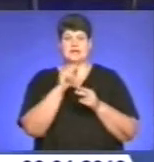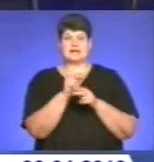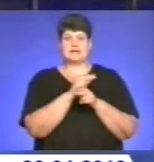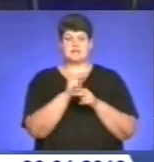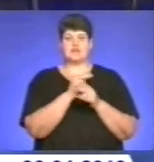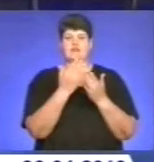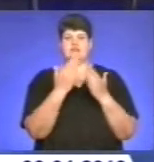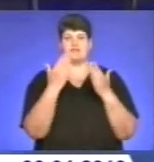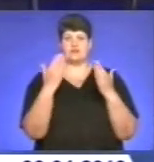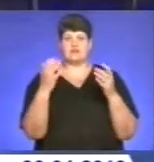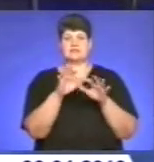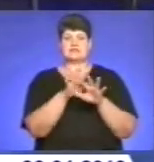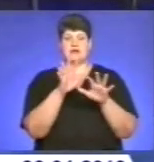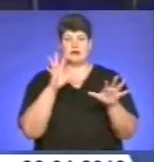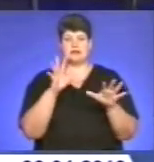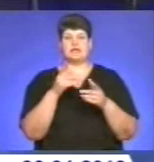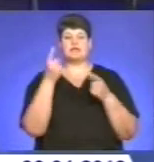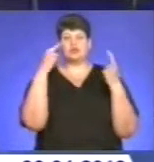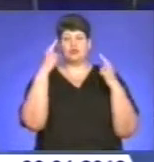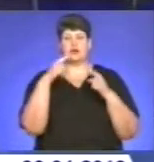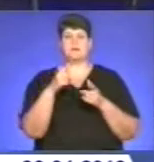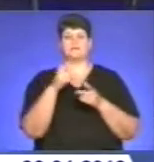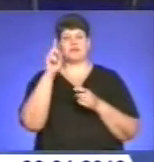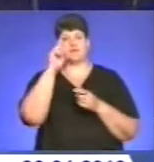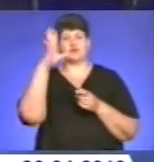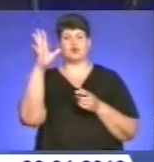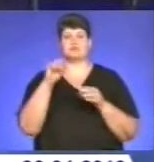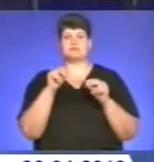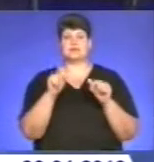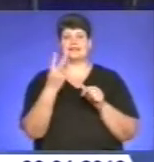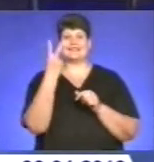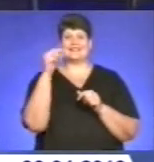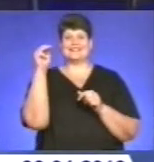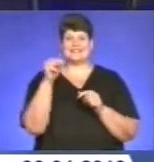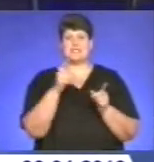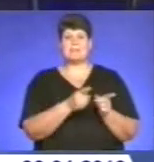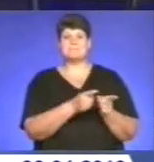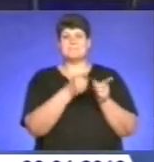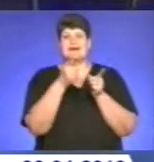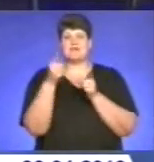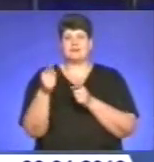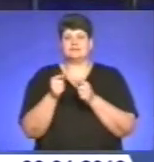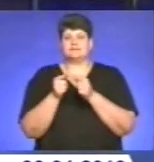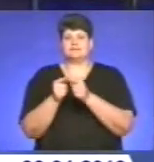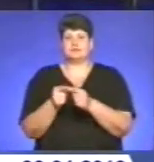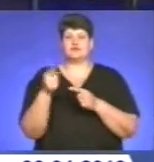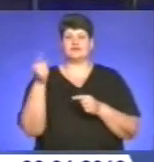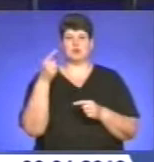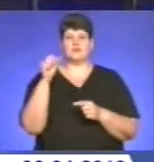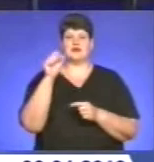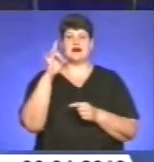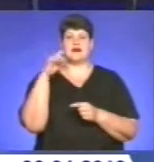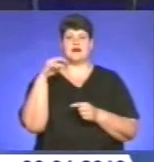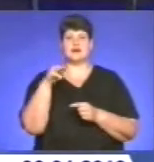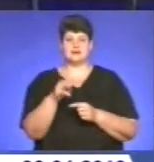виставкові зали, твори відомого земляка Іоанна Георга Пінзеля на два тижні перевезли на окраїну Тернополя в арт-галерею